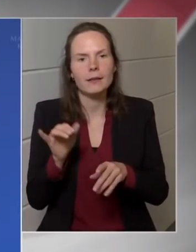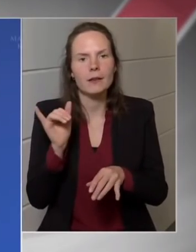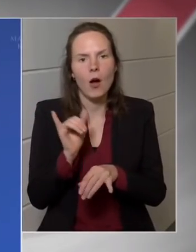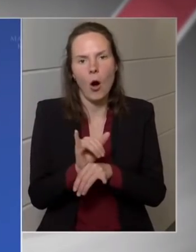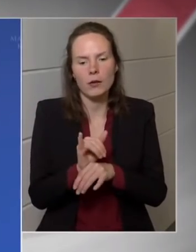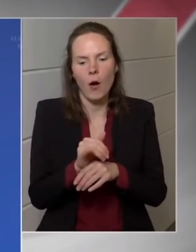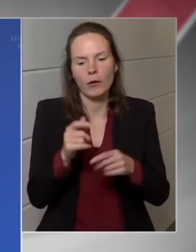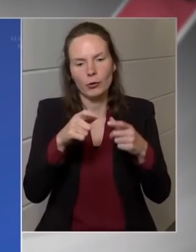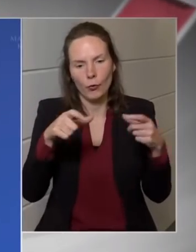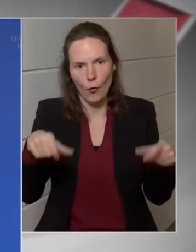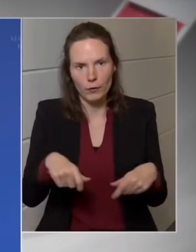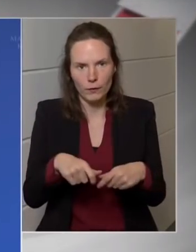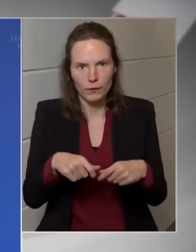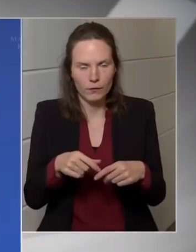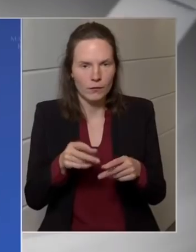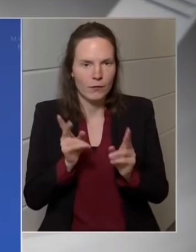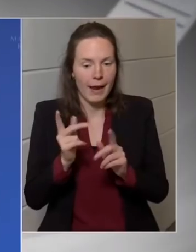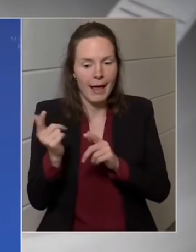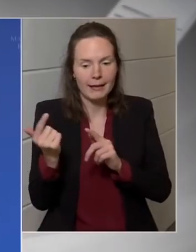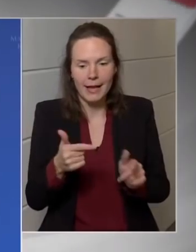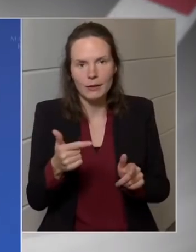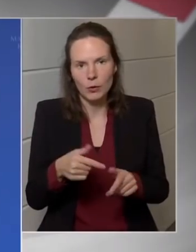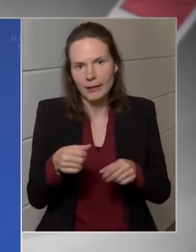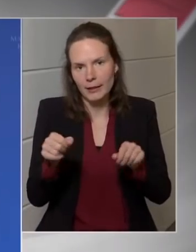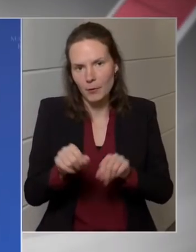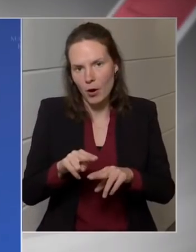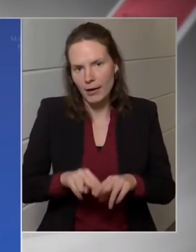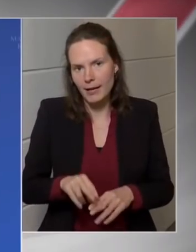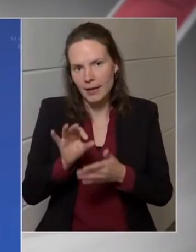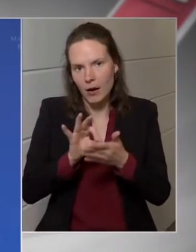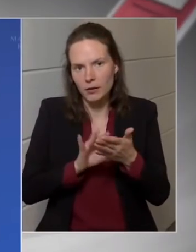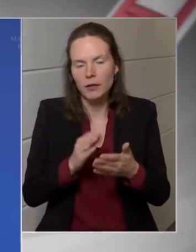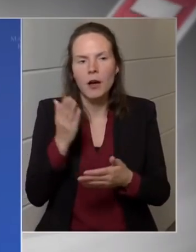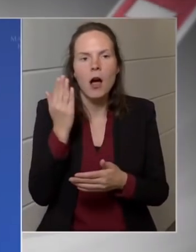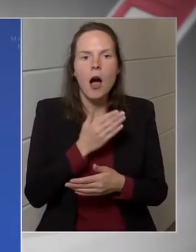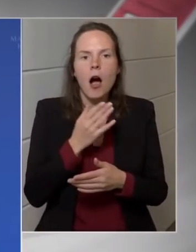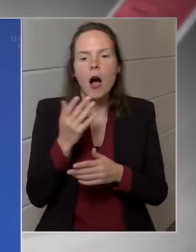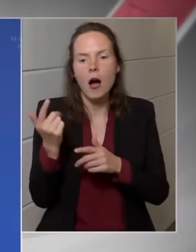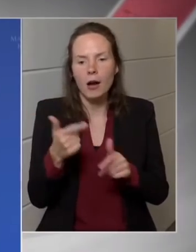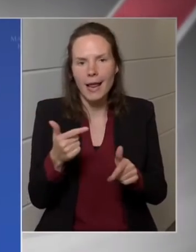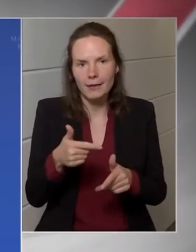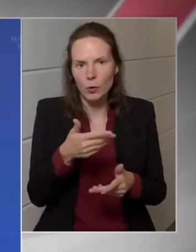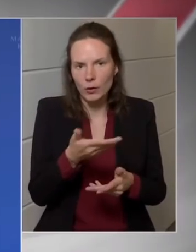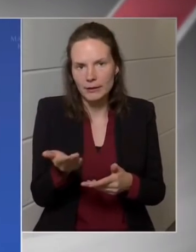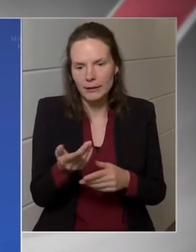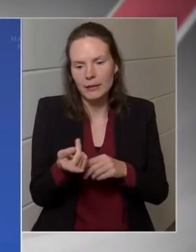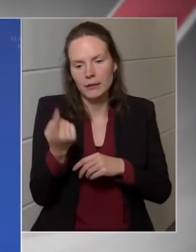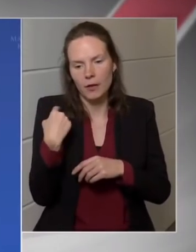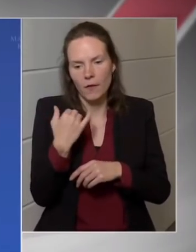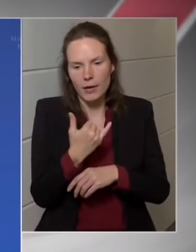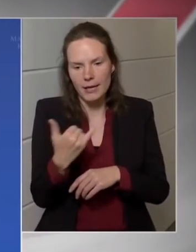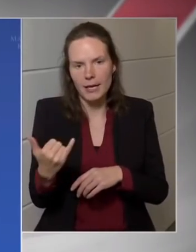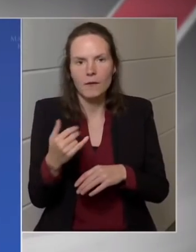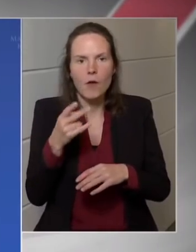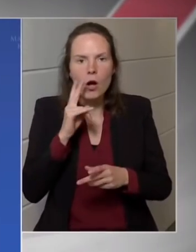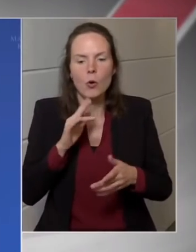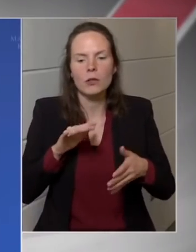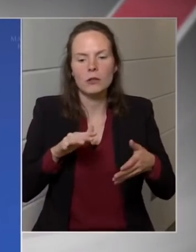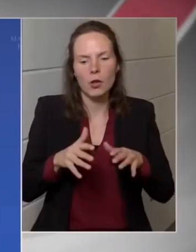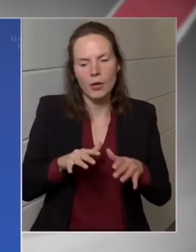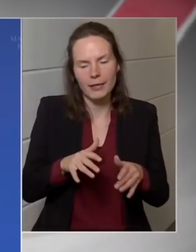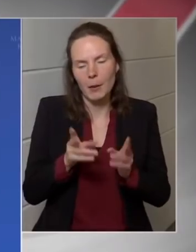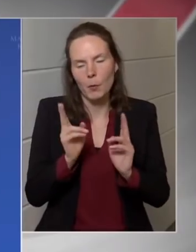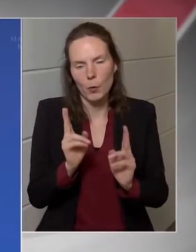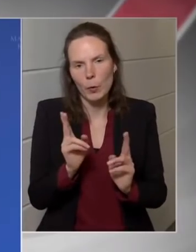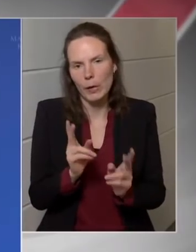ahonnan letölthető a bankrendszernek az adatai. Tehát, hogyha ezt letöltik a tavalyi évre, akkor nagyjából előre tudják